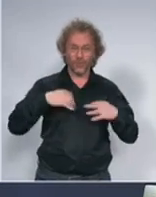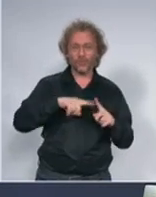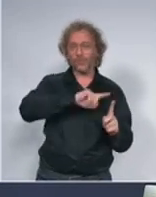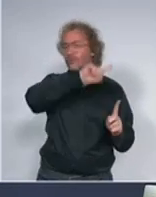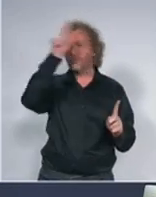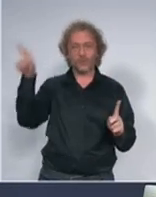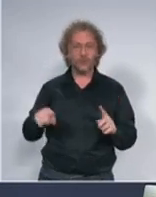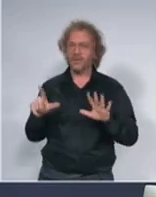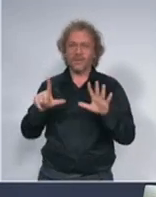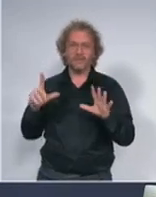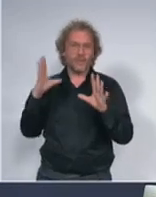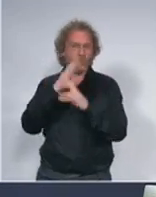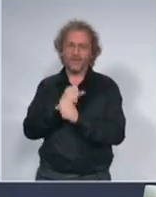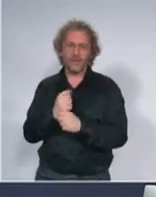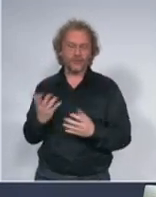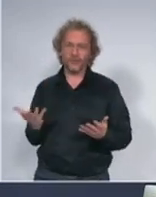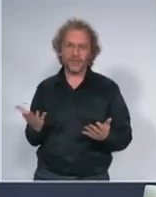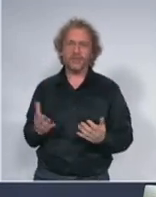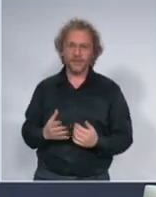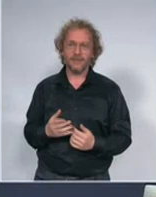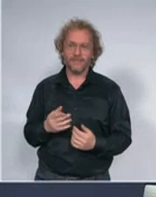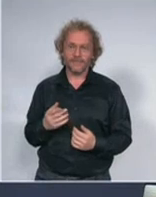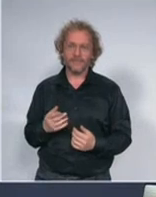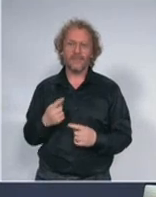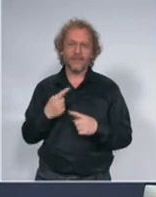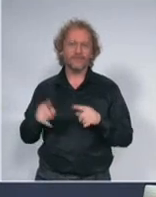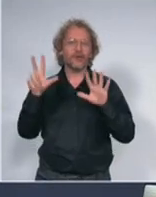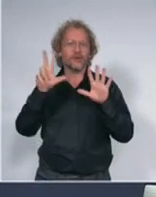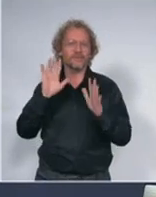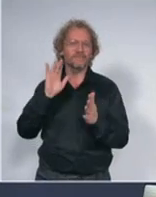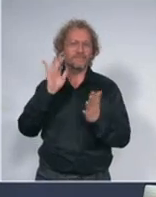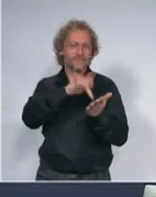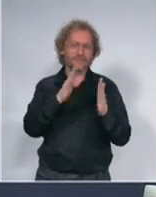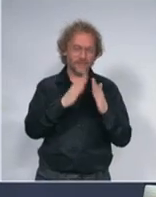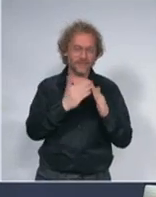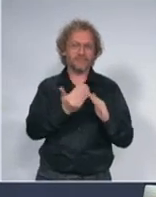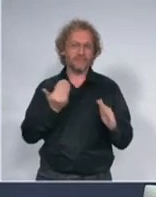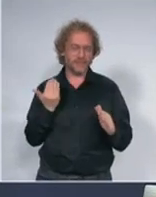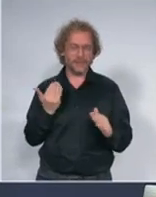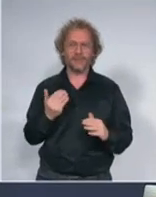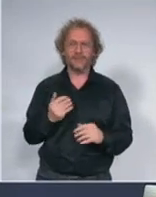19 časova, da bi do 20 časova svi bili po kućama.